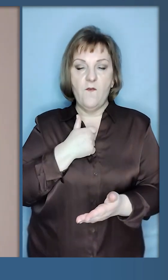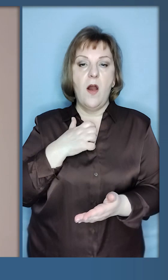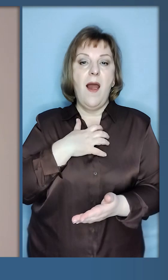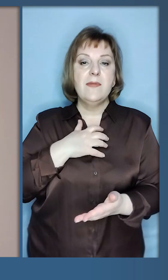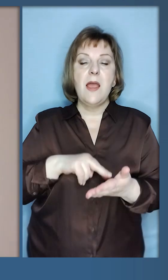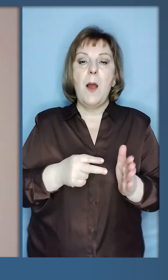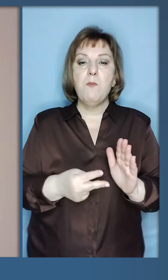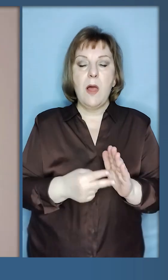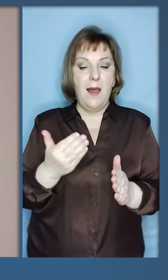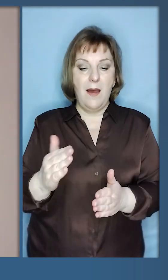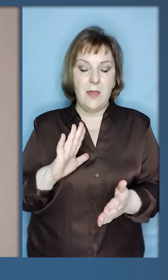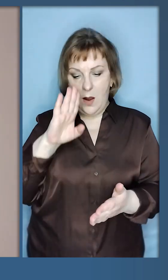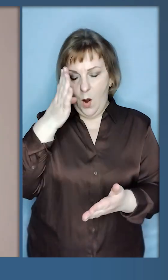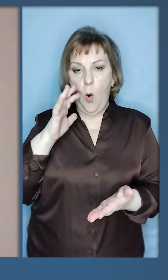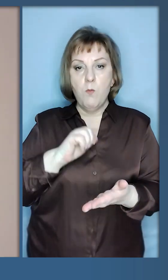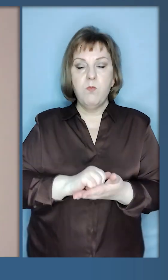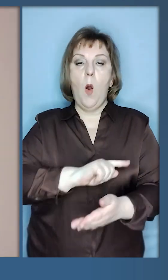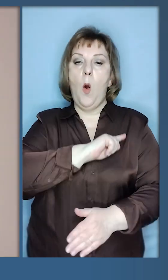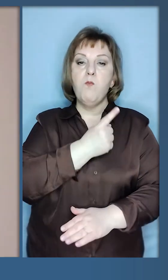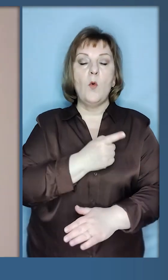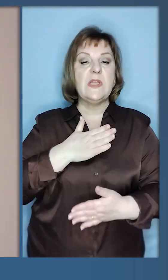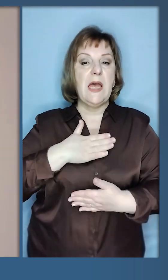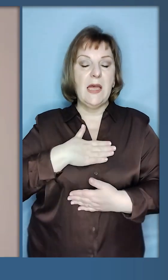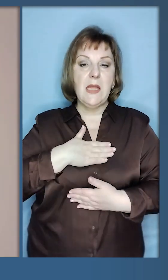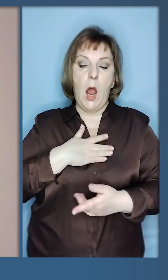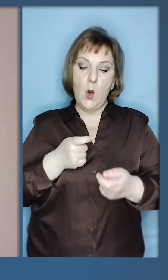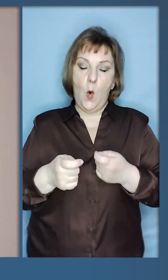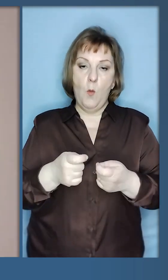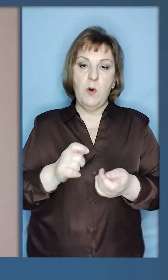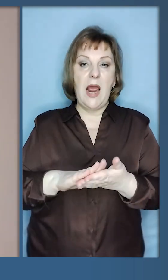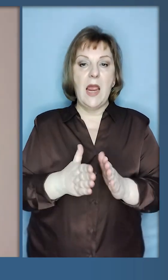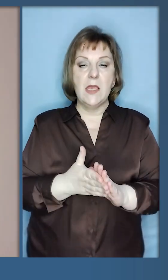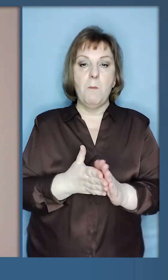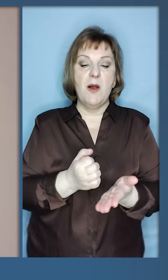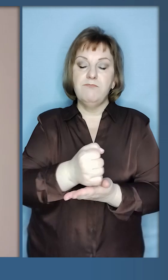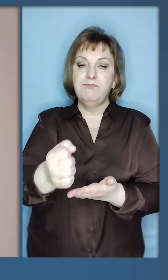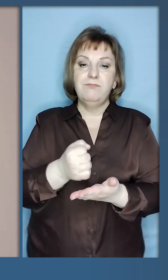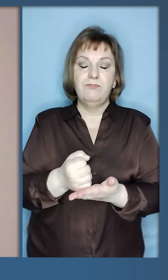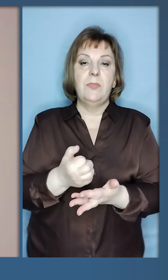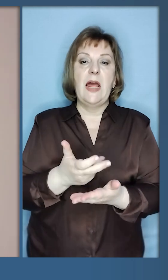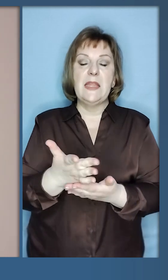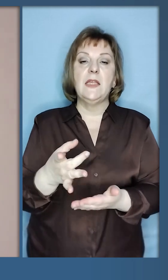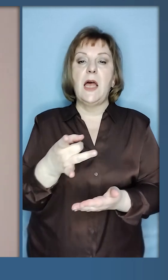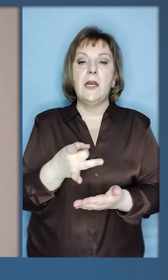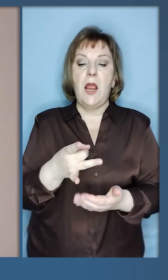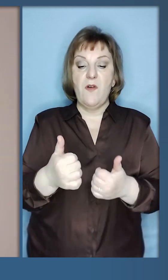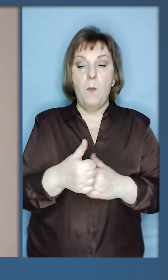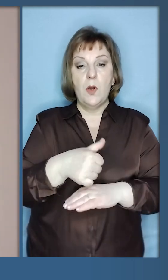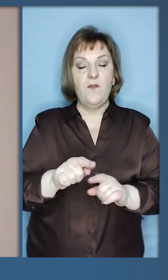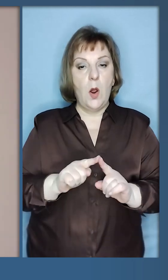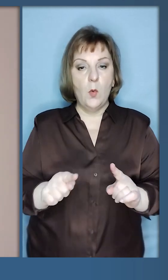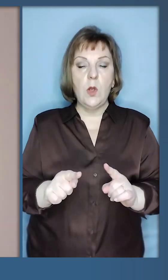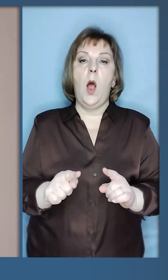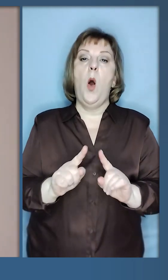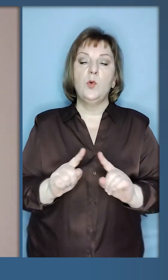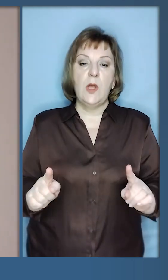актуальних планів окупанта. Також посилюємо наші управлінські позиції в низці регіонів прикордонних, особливо,